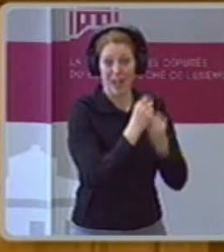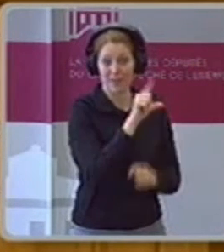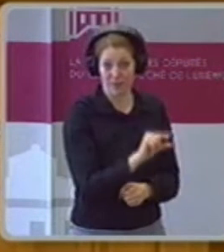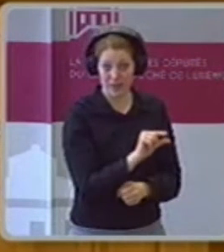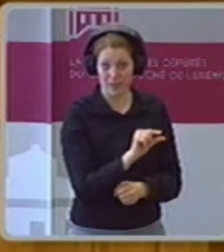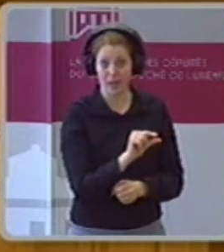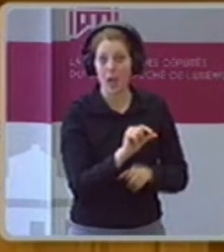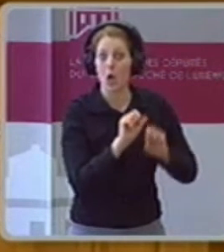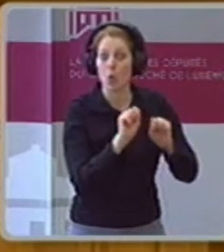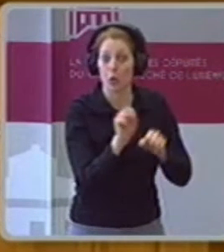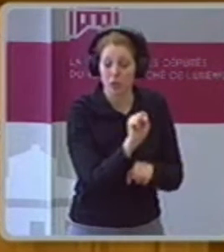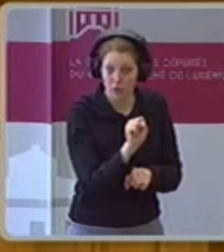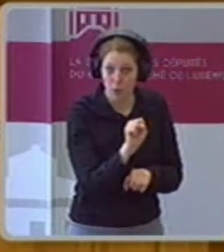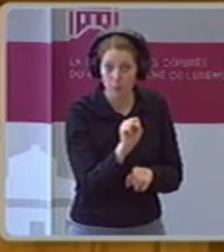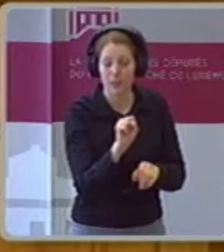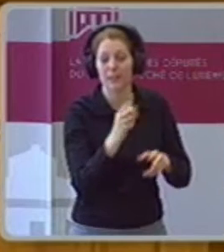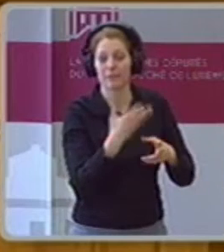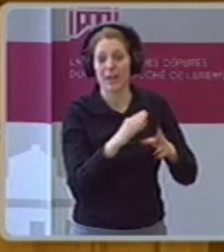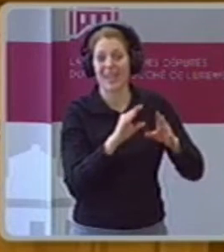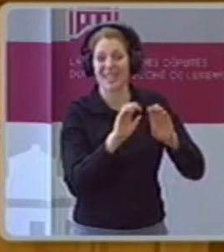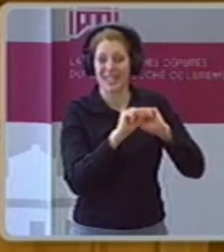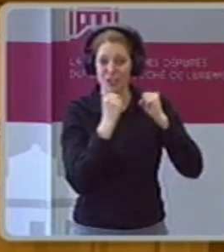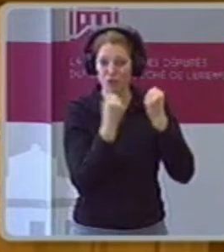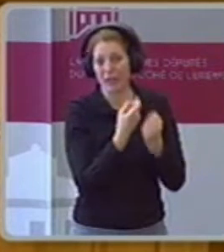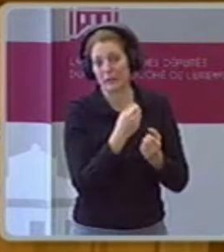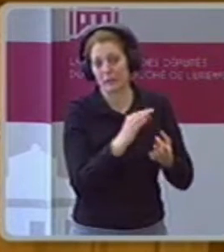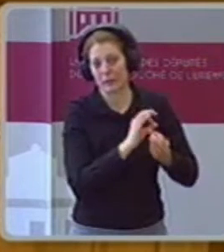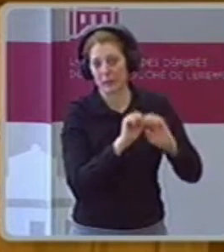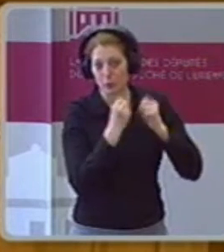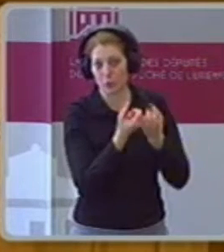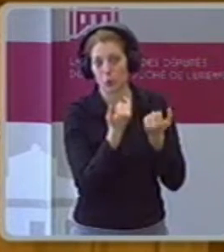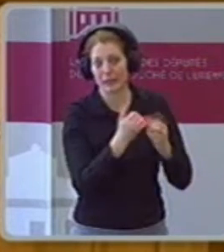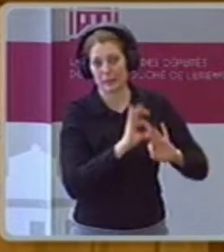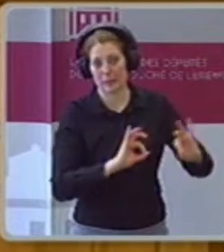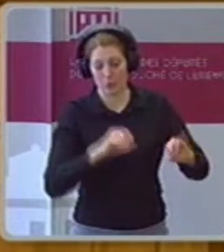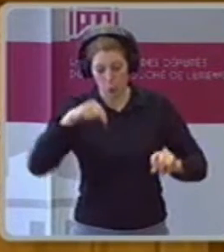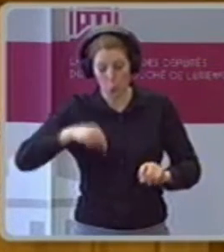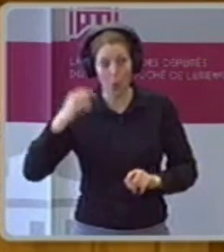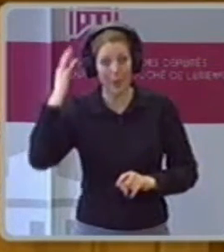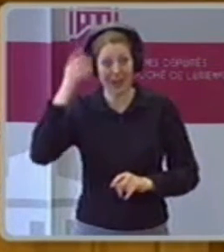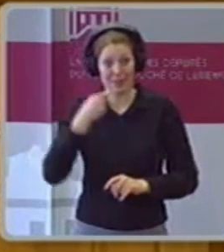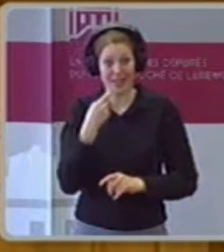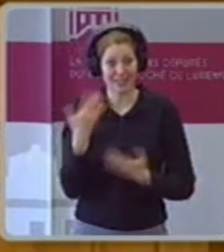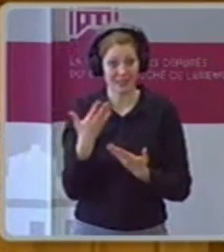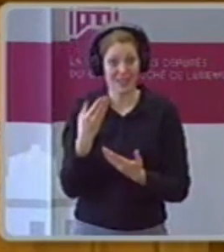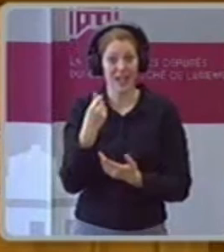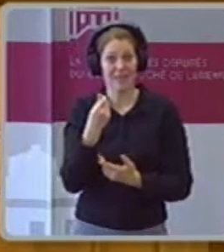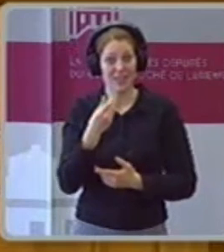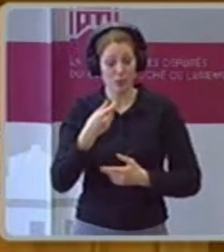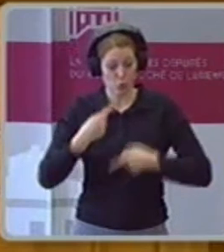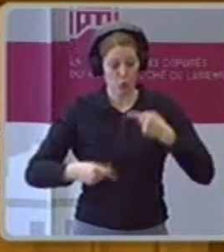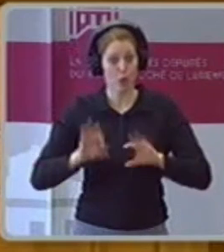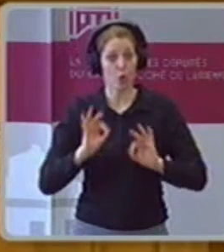gesagt, ein guter Finanzpolitik gemacht, sodass wir als die Steuerreform können leschen. Wir stellen aber